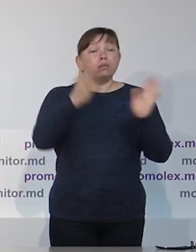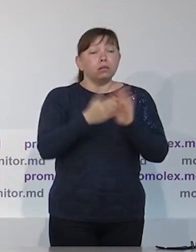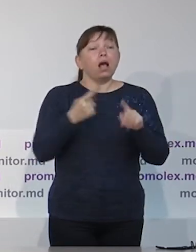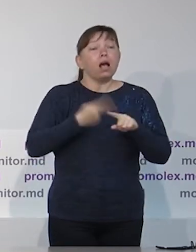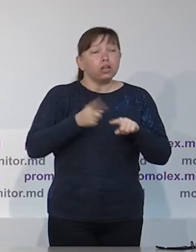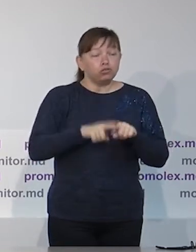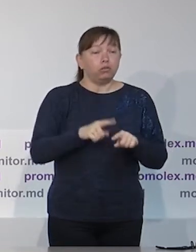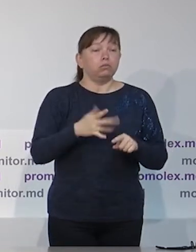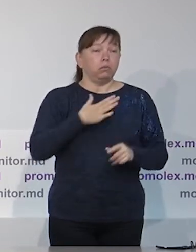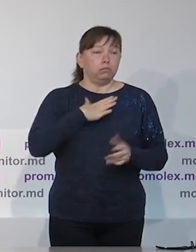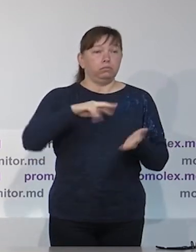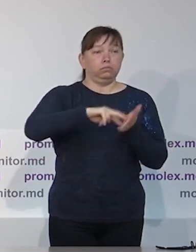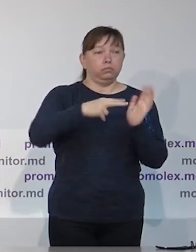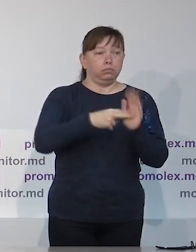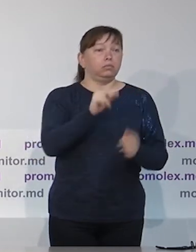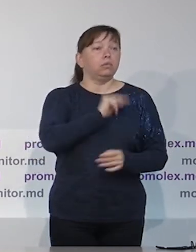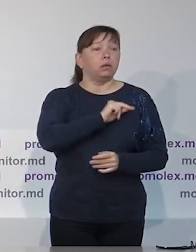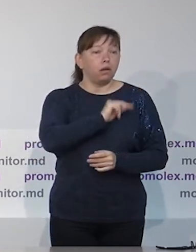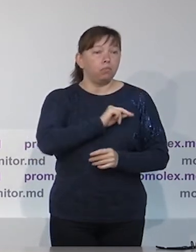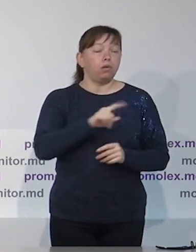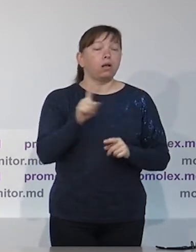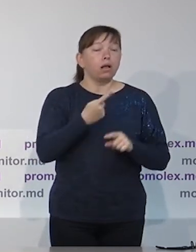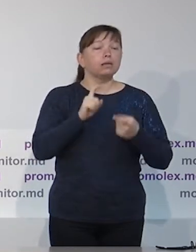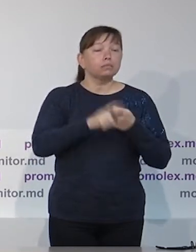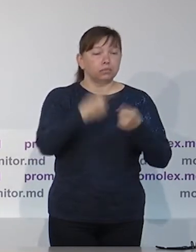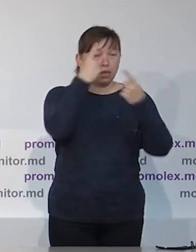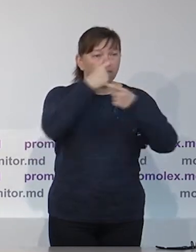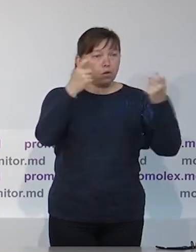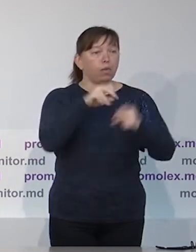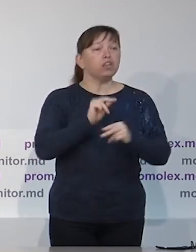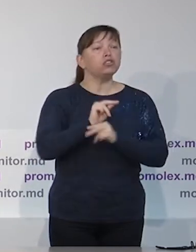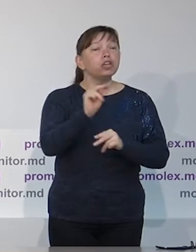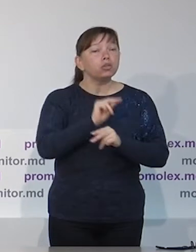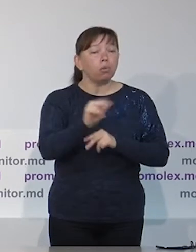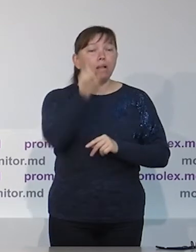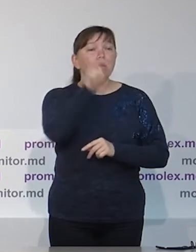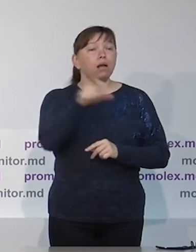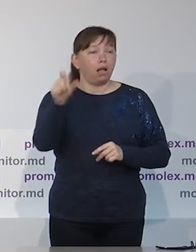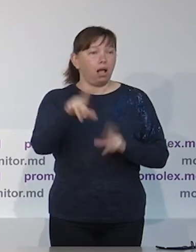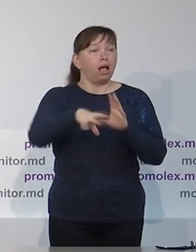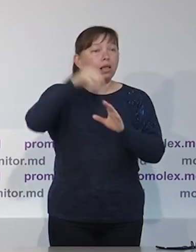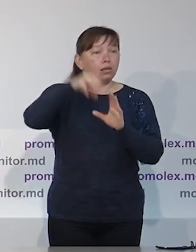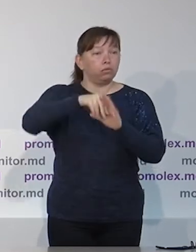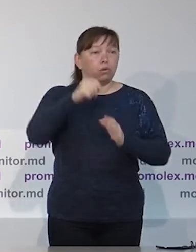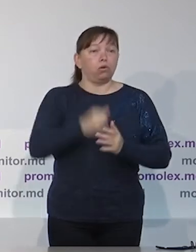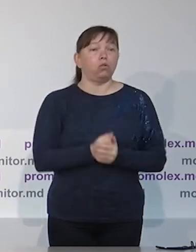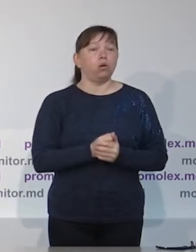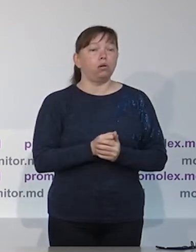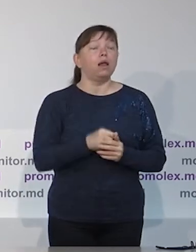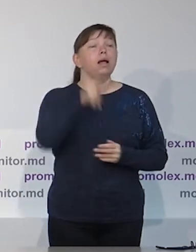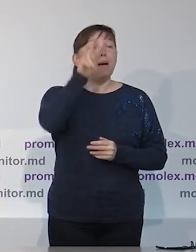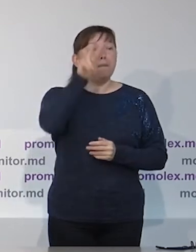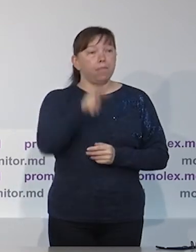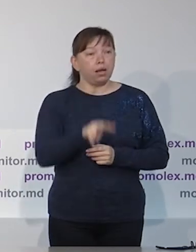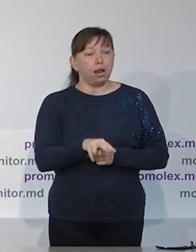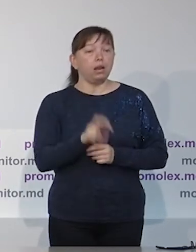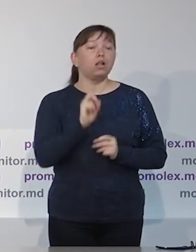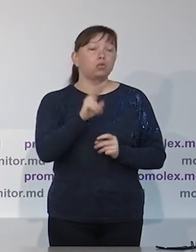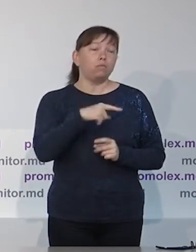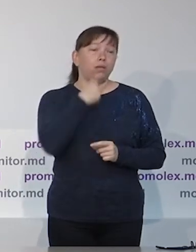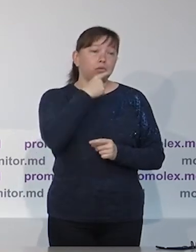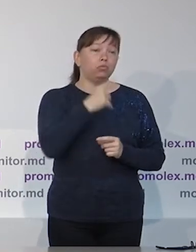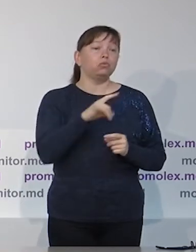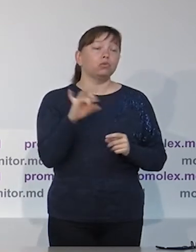мы проведем примерно 10 дебатов в партнерстве с разными СМИ, так же, как это было на